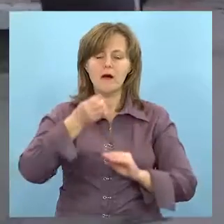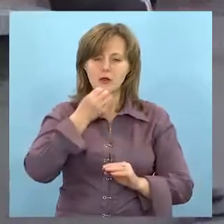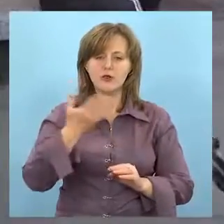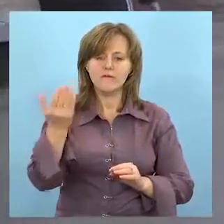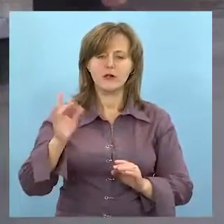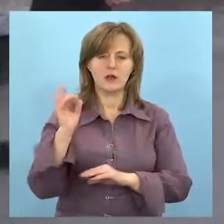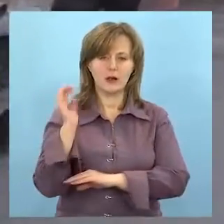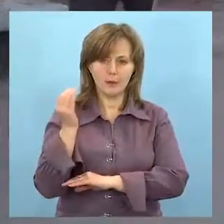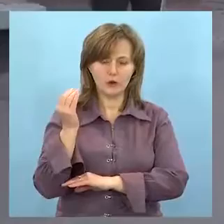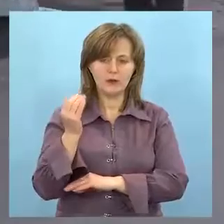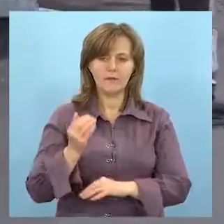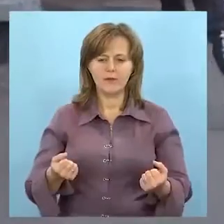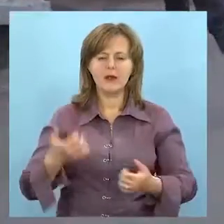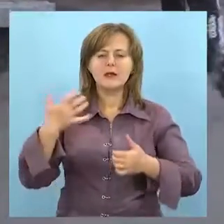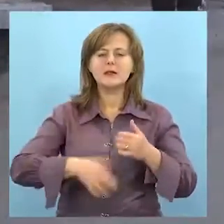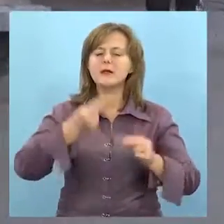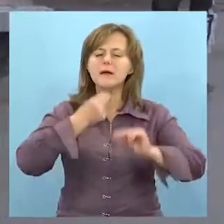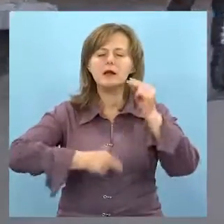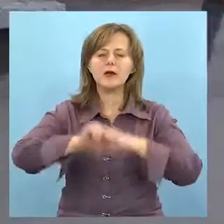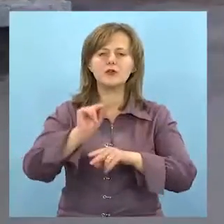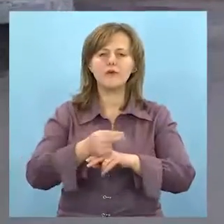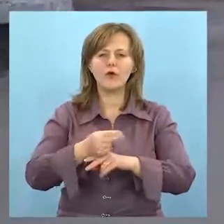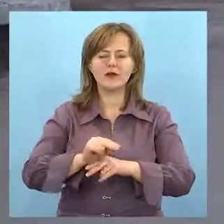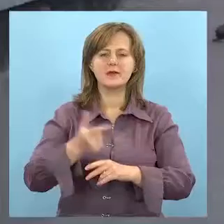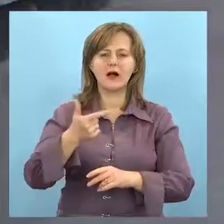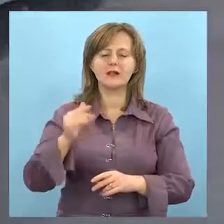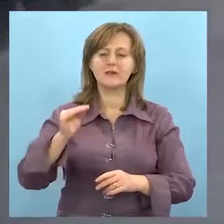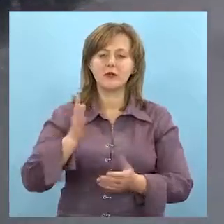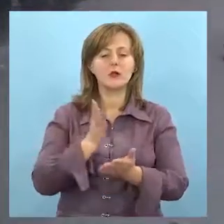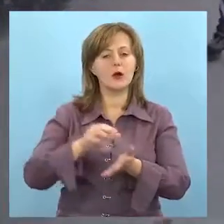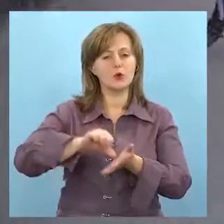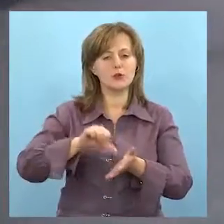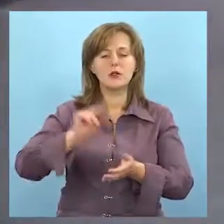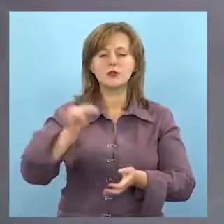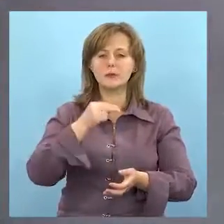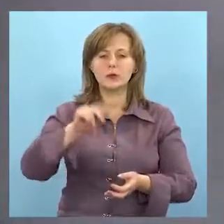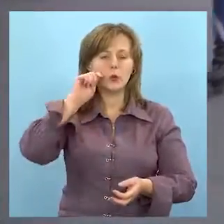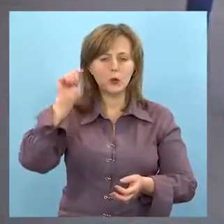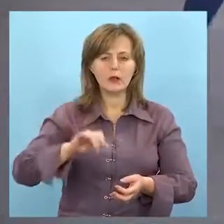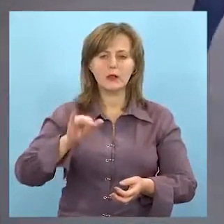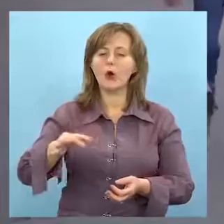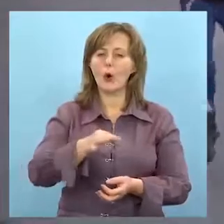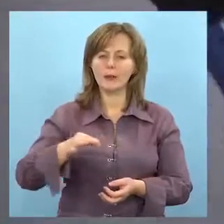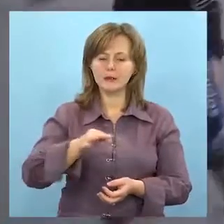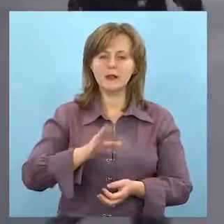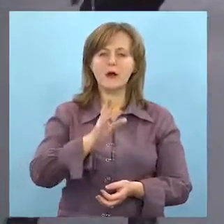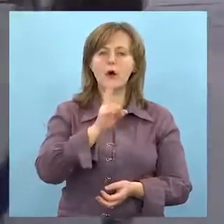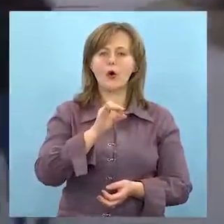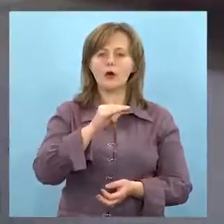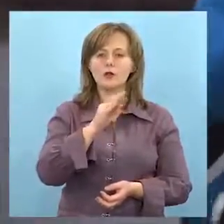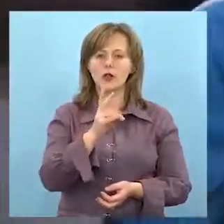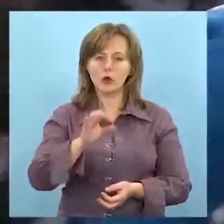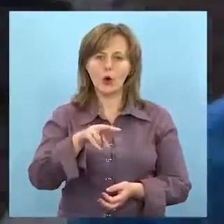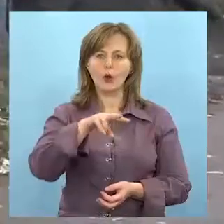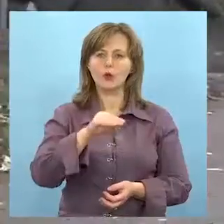ваше його здоров'я. Серед кращих вихованців Галини Федорівни є учасники чемпіонатів України та області. Владислав